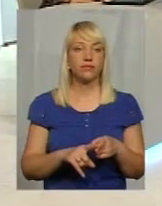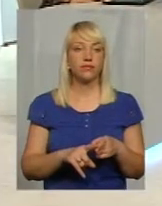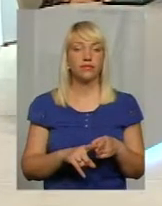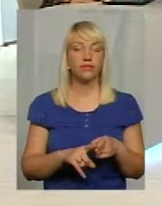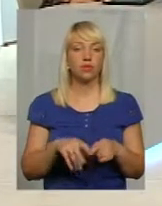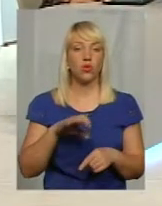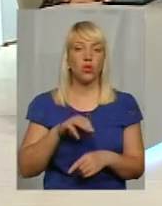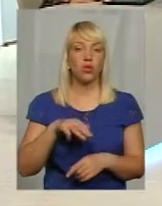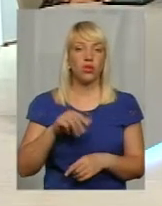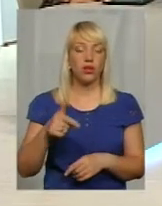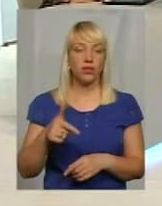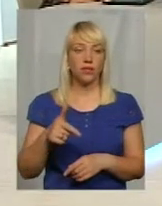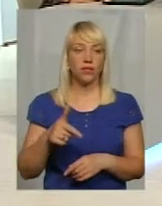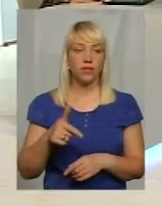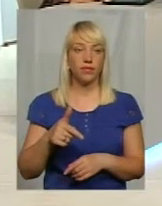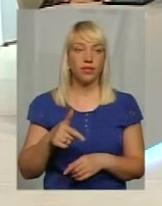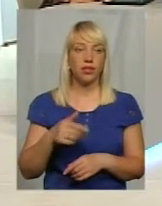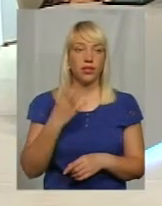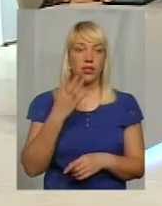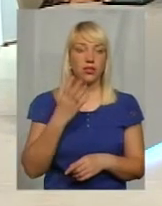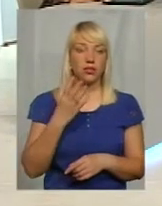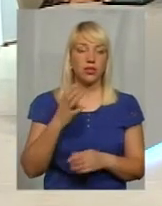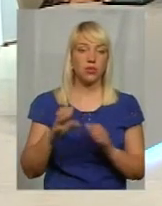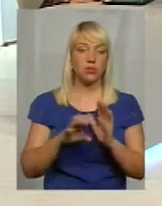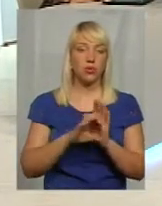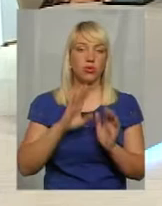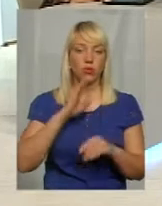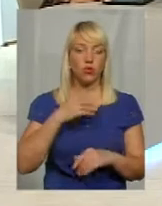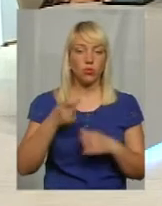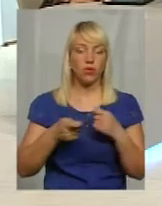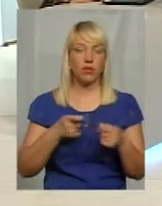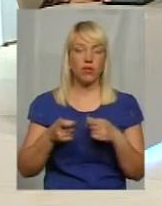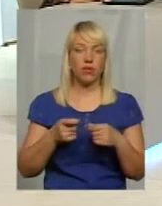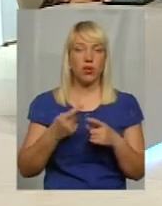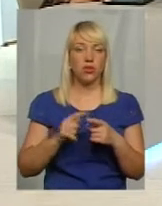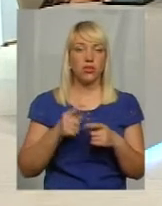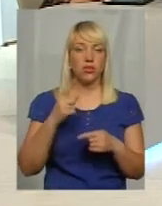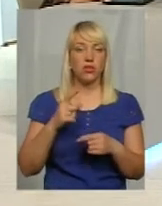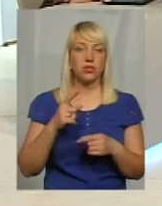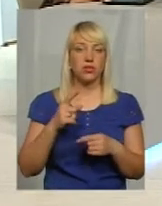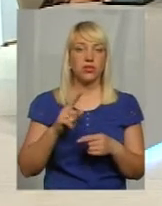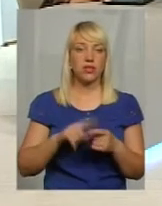ОТГ, 4 підпорядку нашу управлінні. Одне із них – це